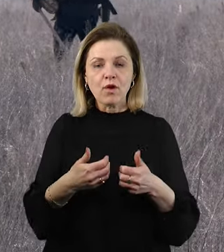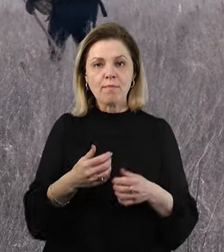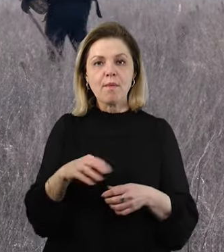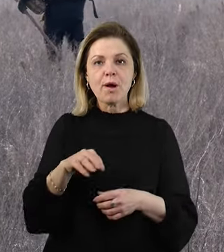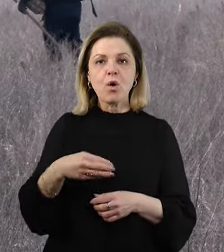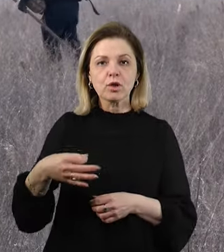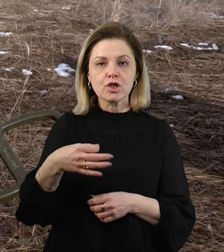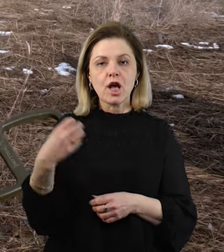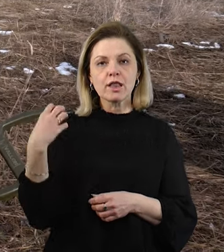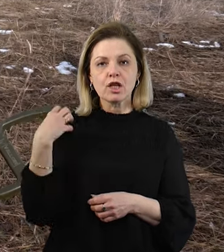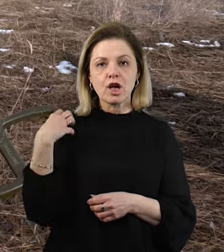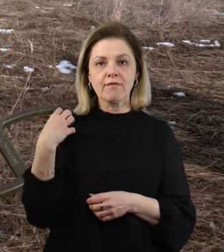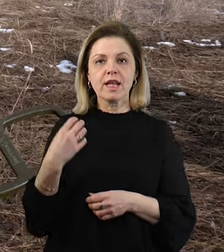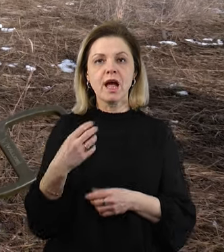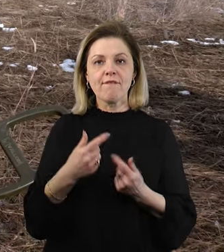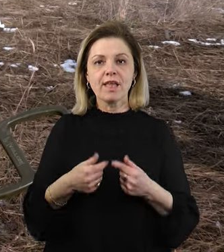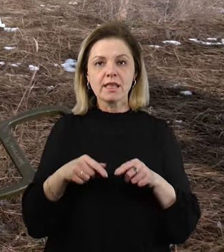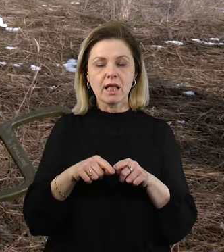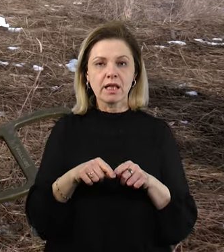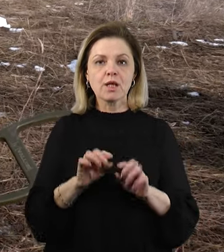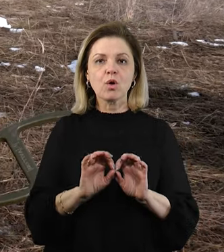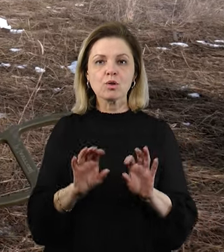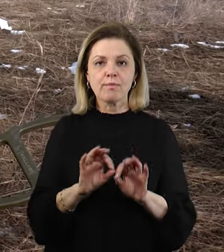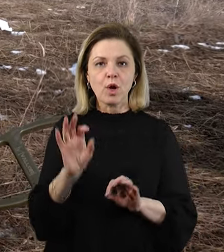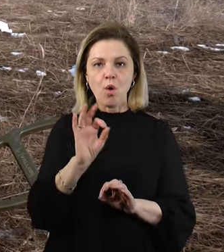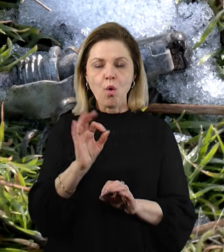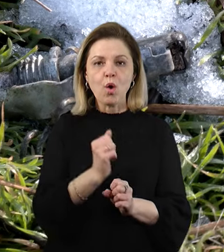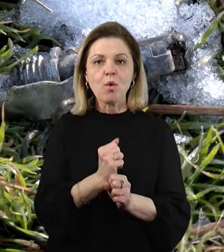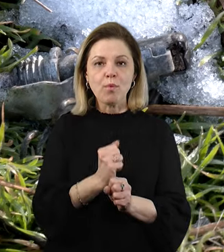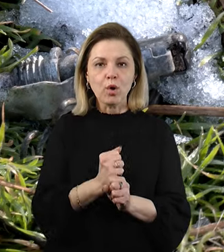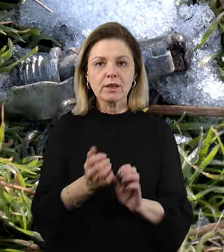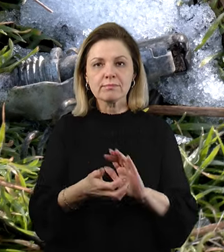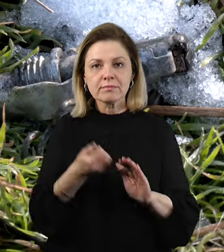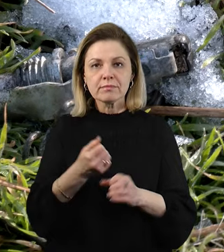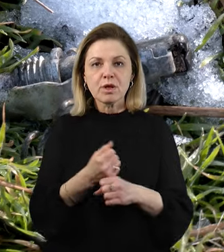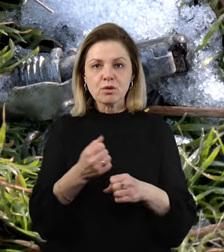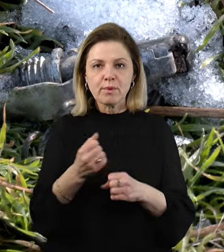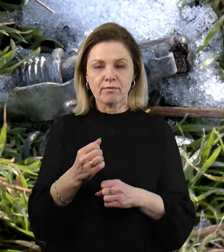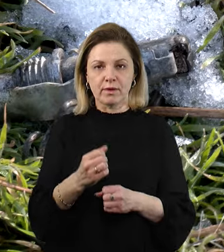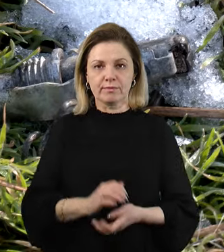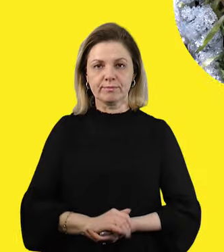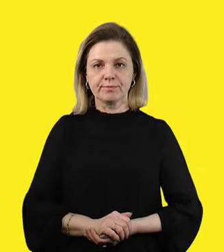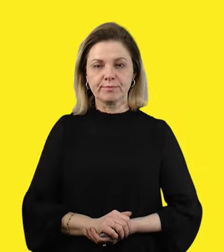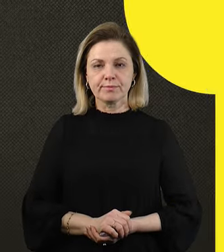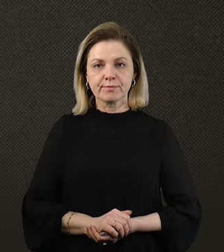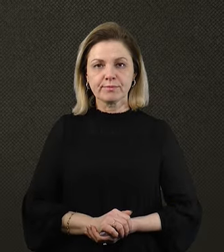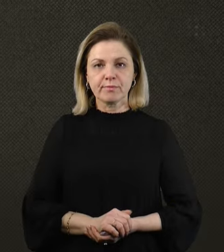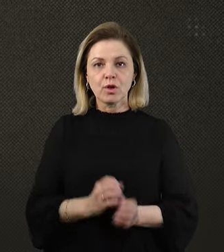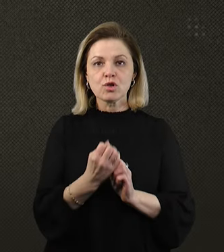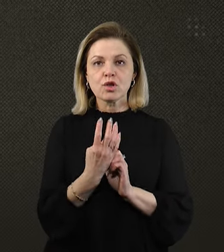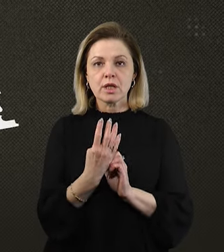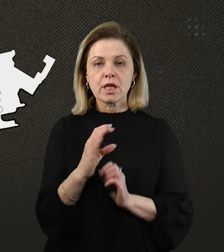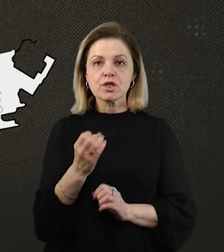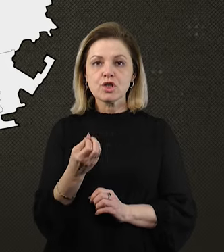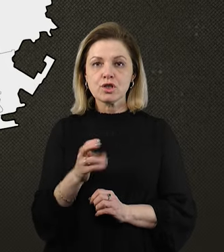Начальник піротехнічного відділення Павло Бондаренко розповів про піротехнічні роботи та гуманітарне розмінування. 14